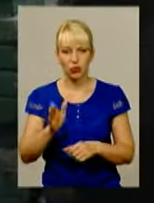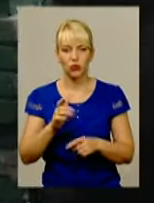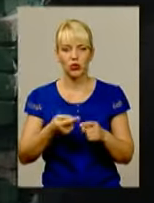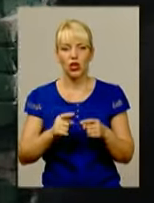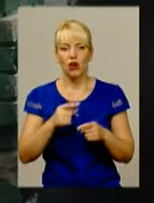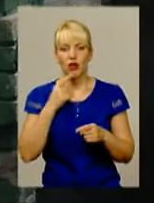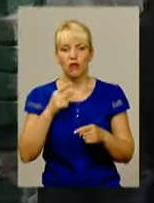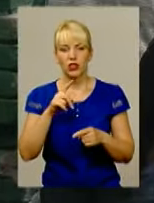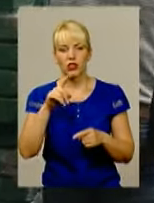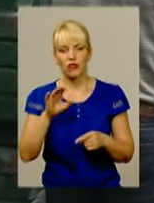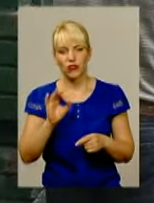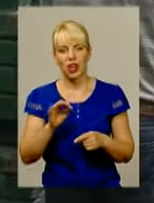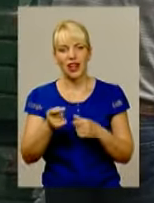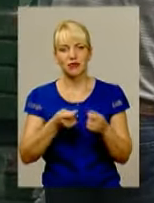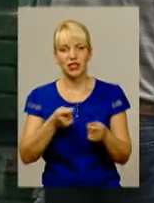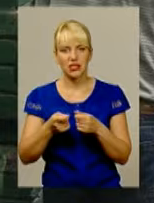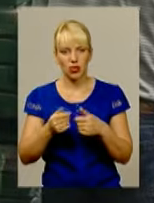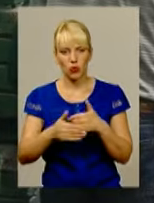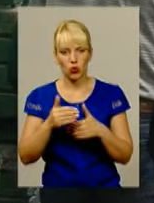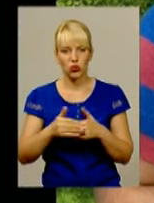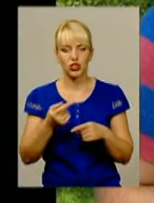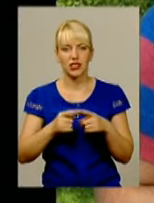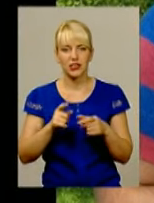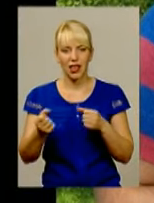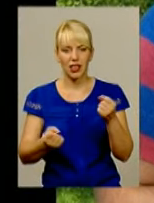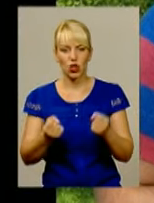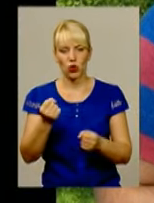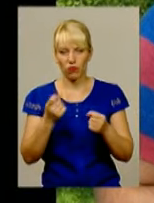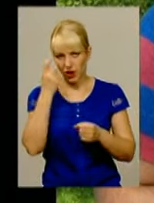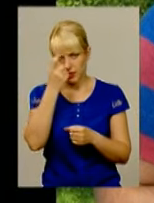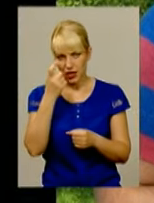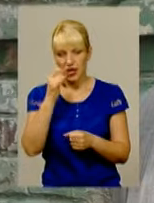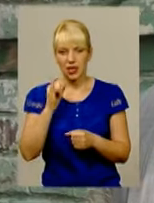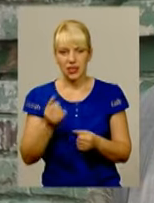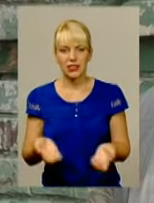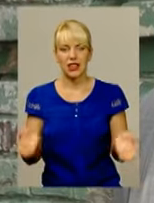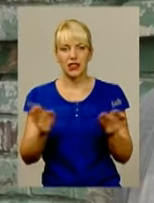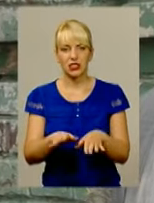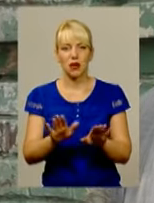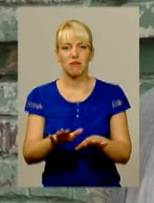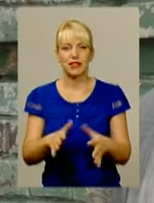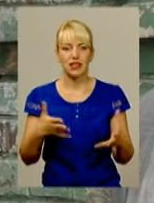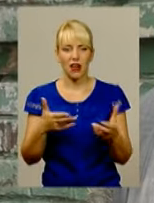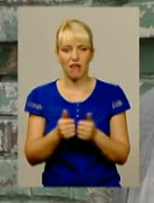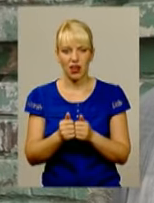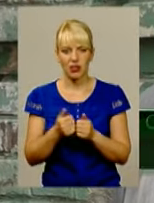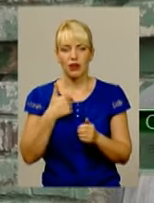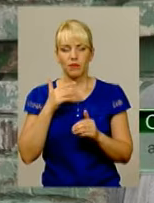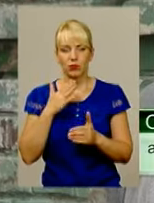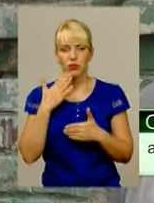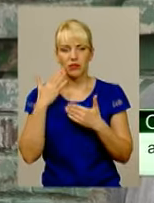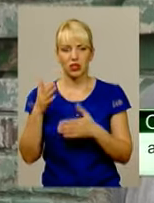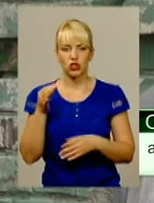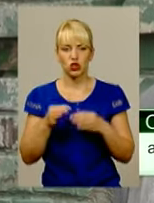адміністративних правопорушеннях, керування у нетверезому стані та залишення місця події. Ми будемо клопотати перед слідством, щоб